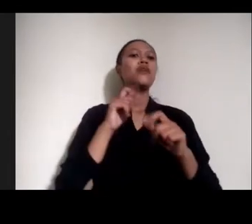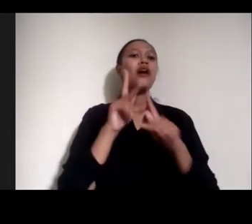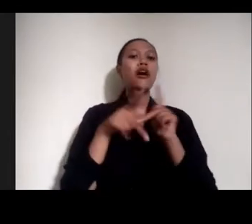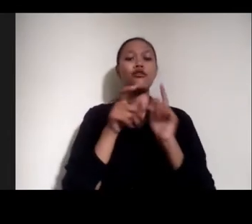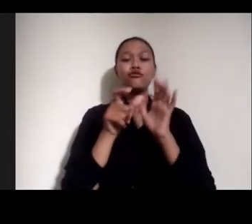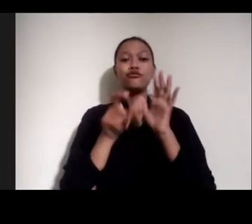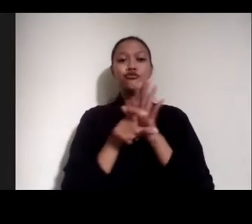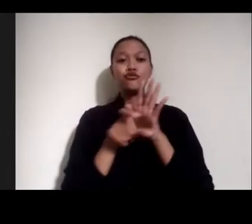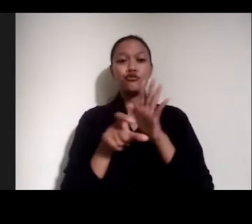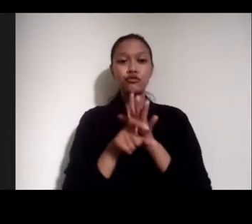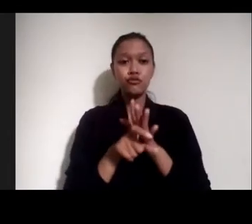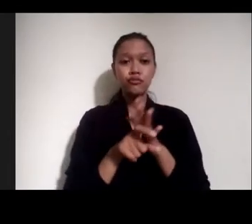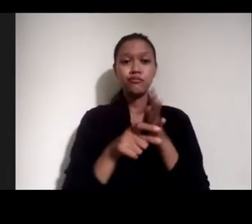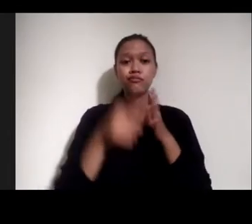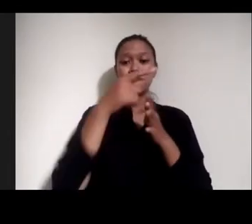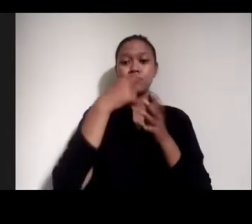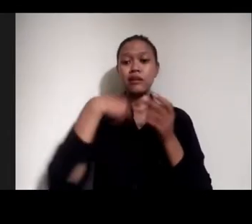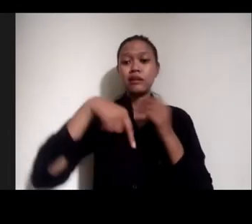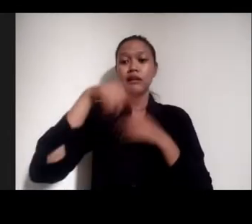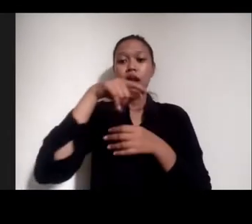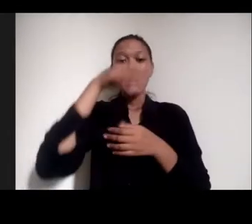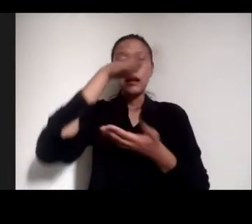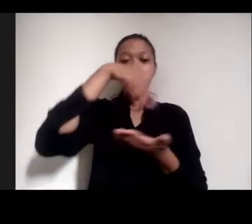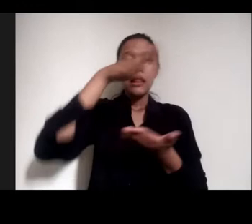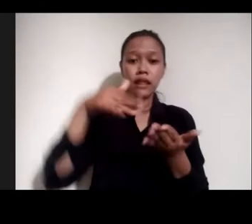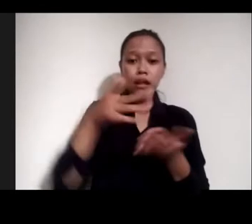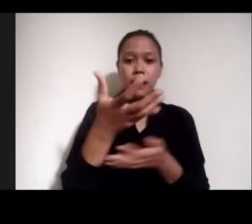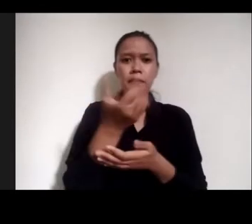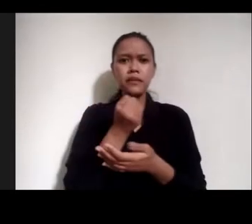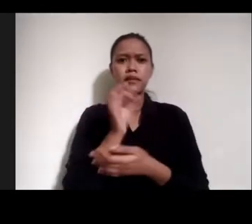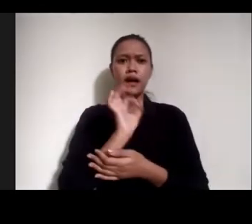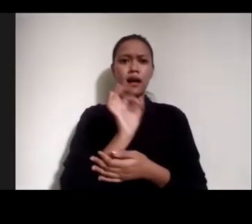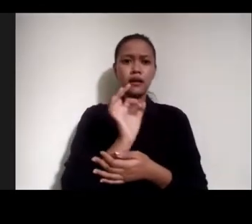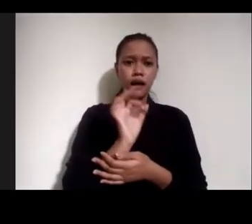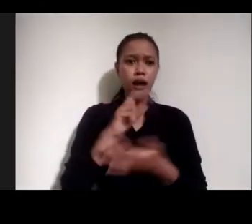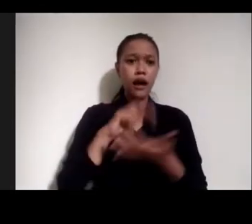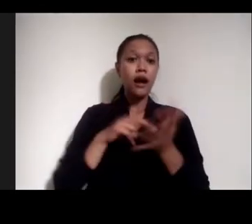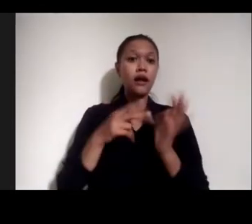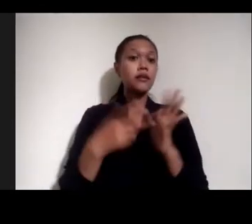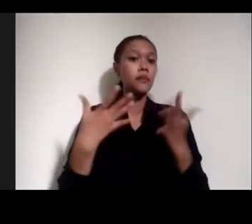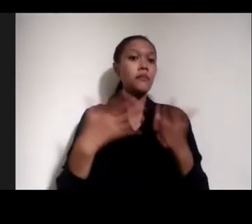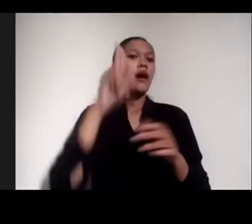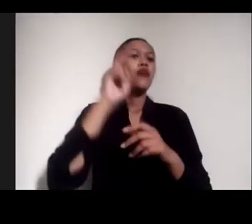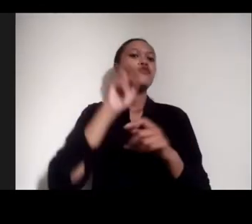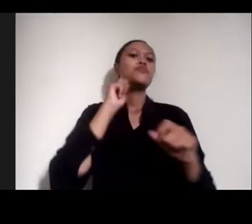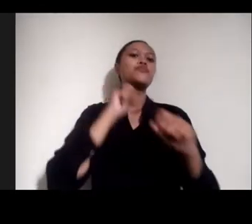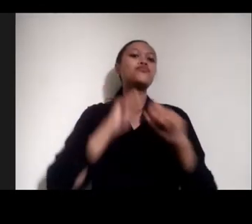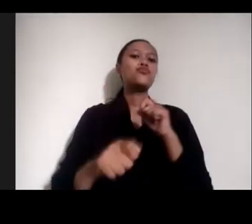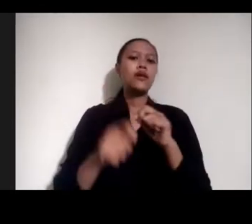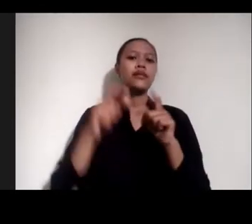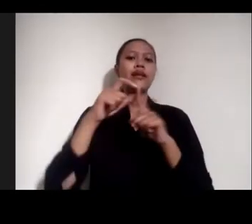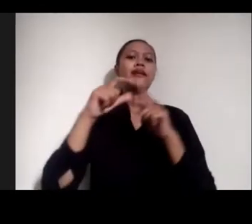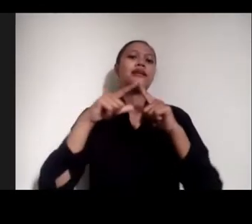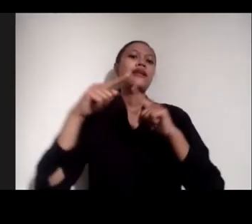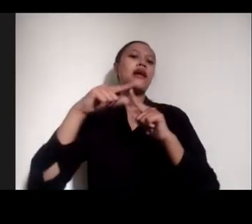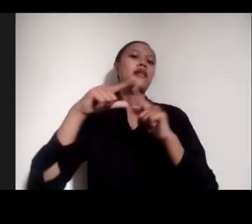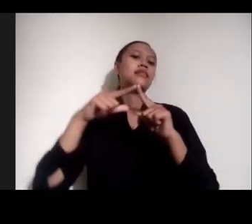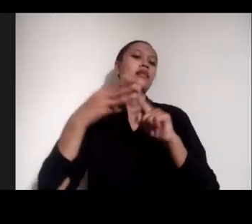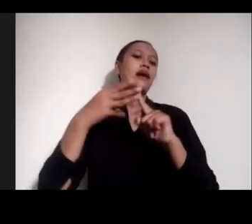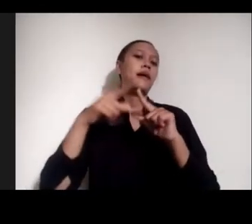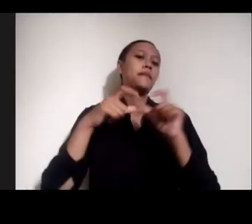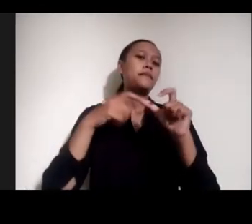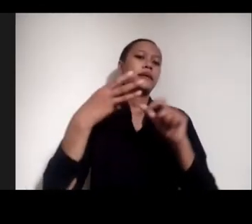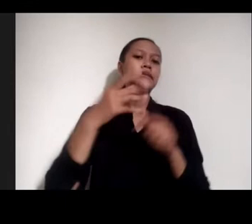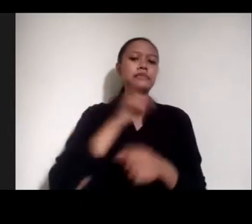menemukan Data apa-apa Yang harus kita lakukan Adalah membuat Database sendiri Jadi kita membuat Data sendiri Nanti